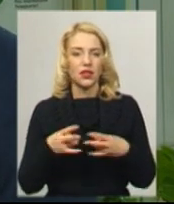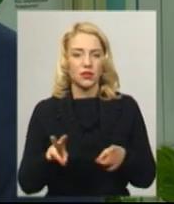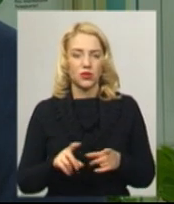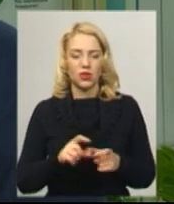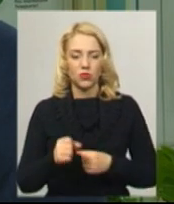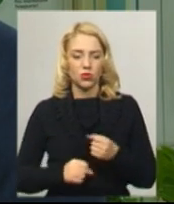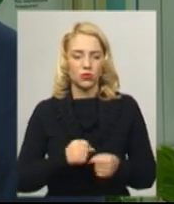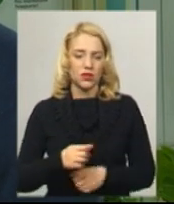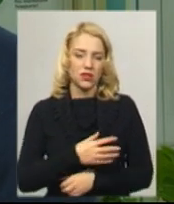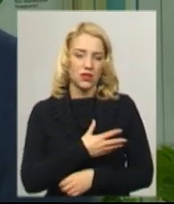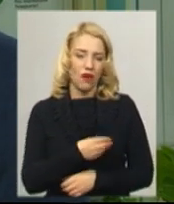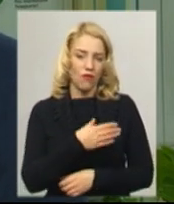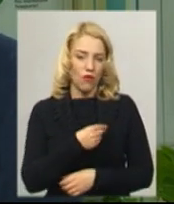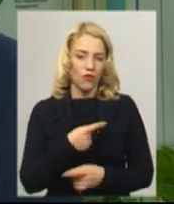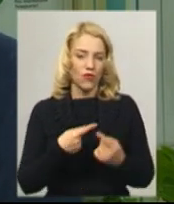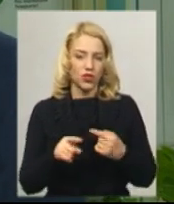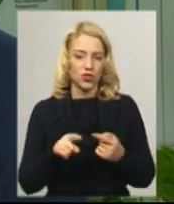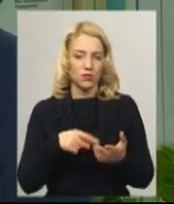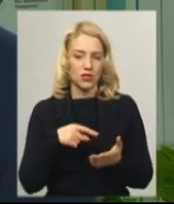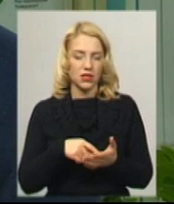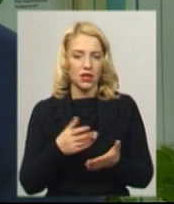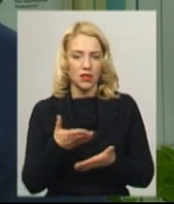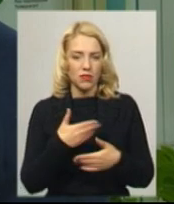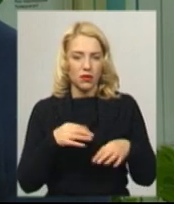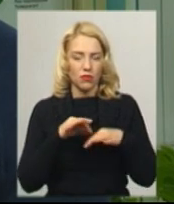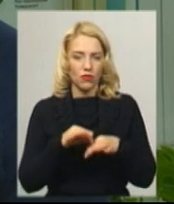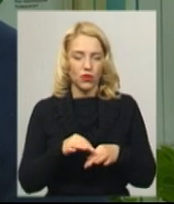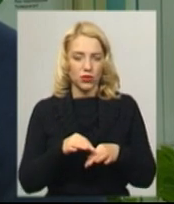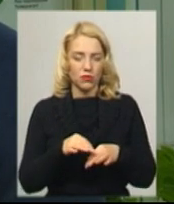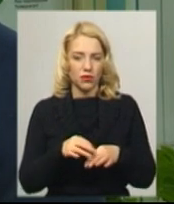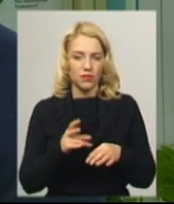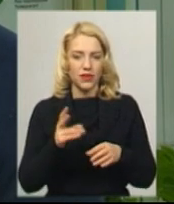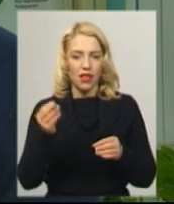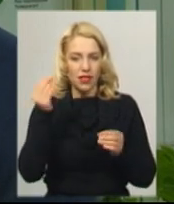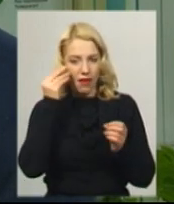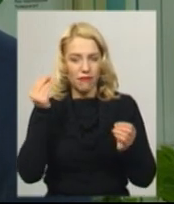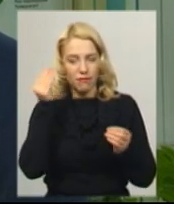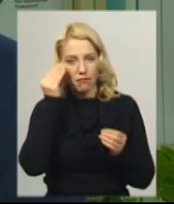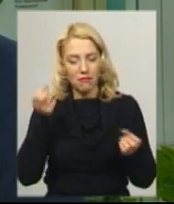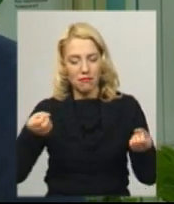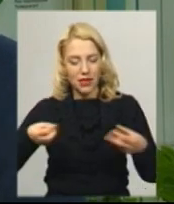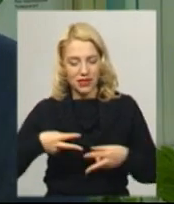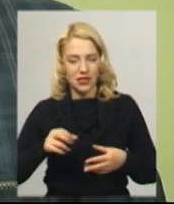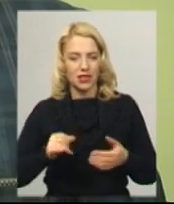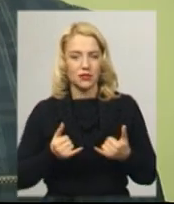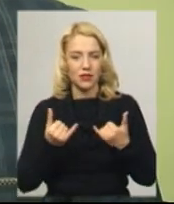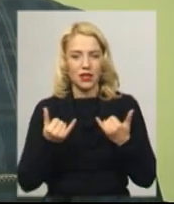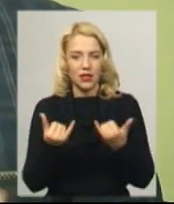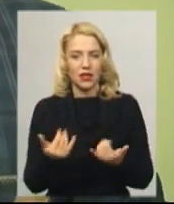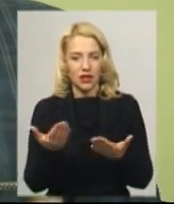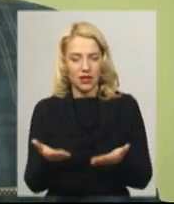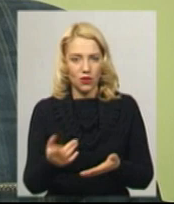Львова, в інші міста. Ми проводимо цей курс навмисно спеціально для них в місті Хмельницькому. Ми